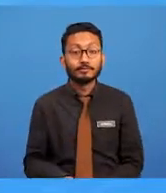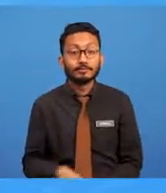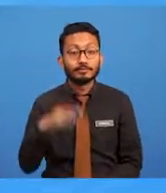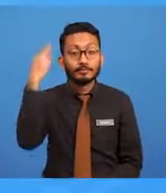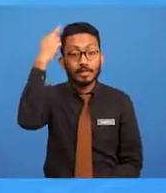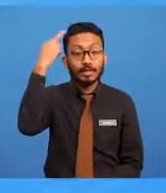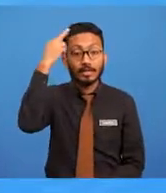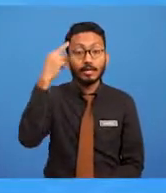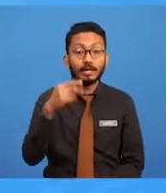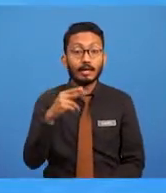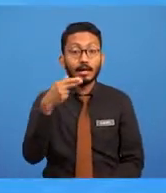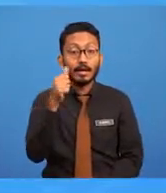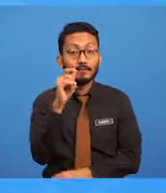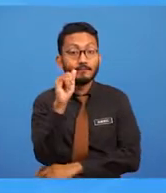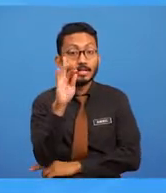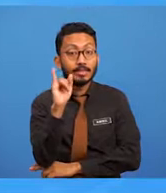perayaan di Pabali.